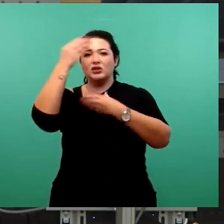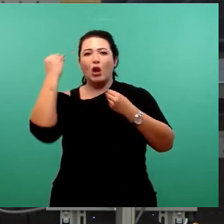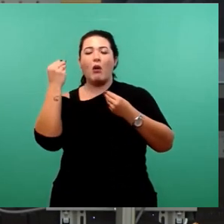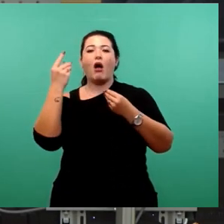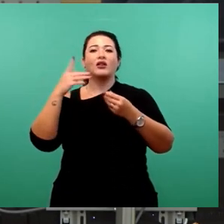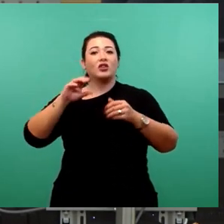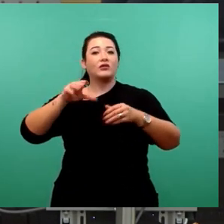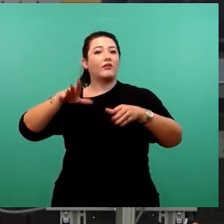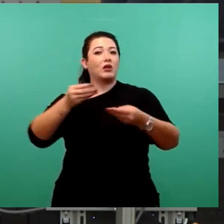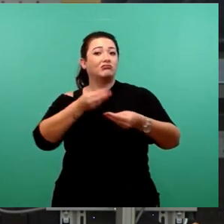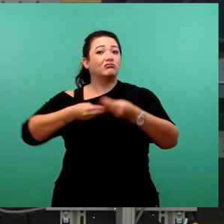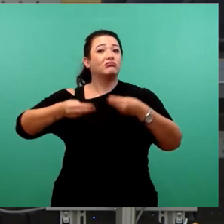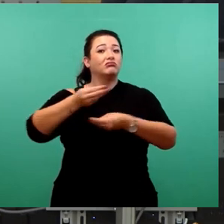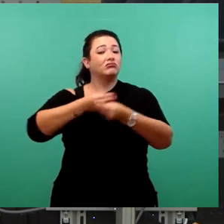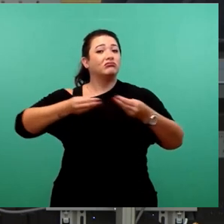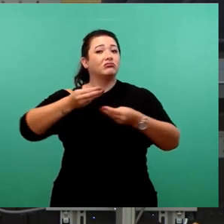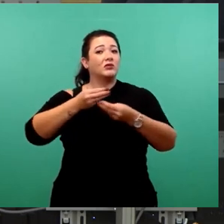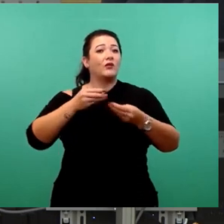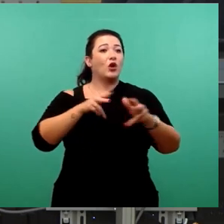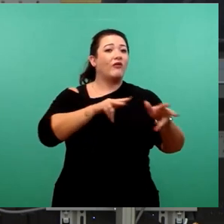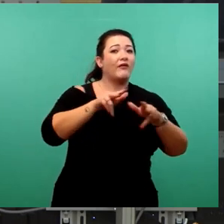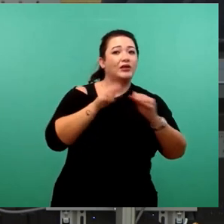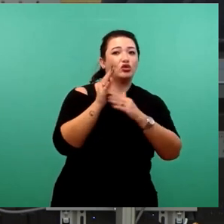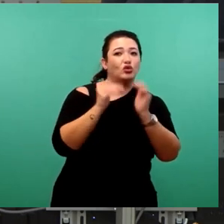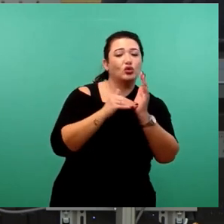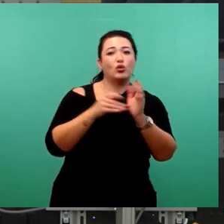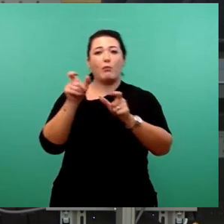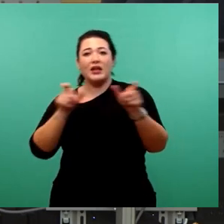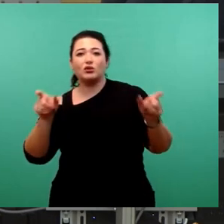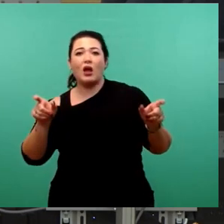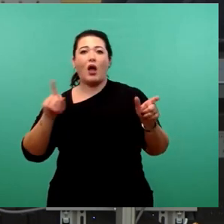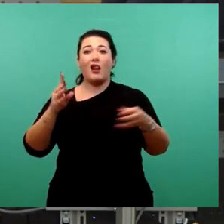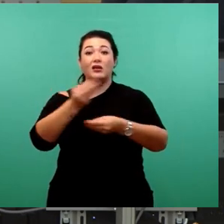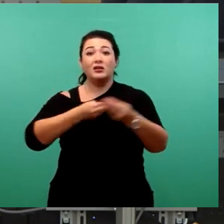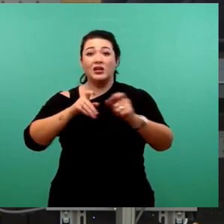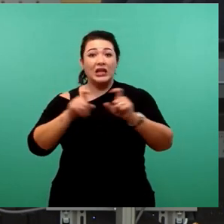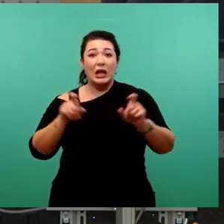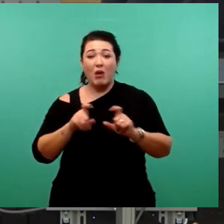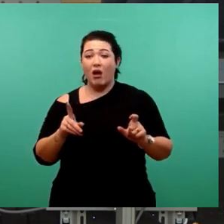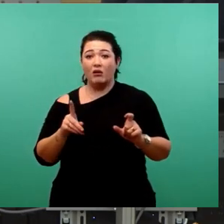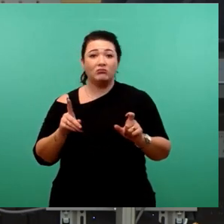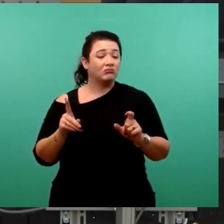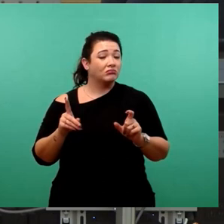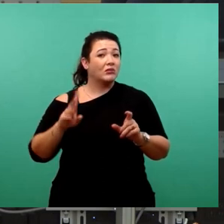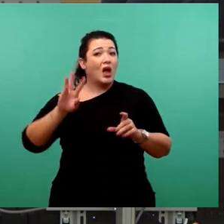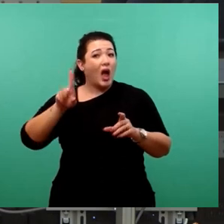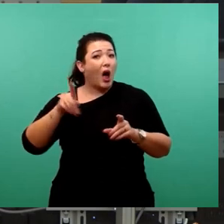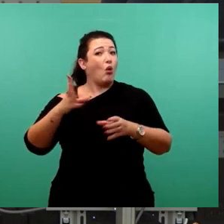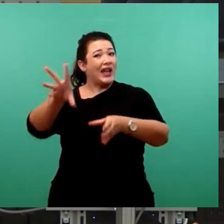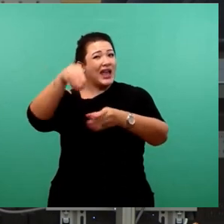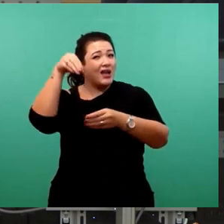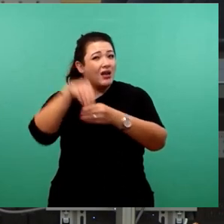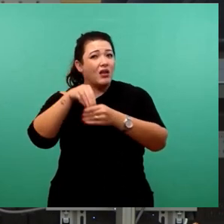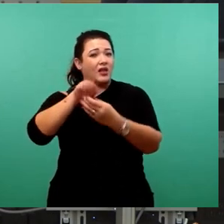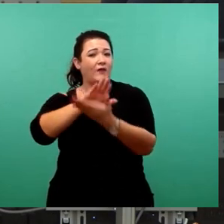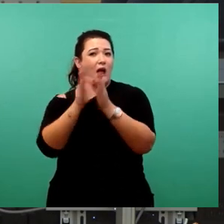Verwaltungsstrukturen und Personen zu sprechen, sondern auch über inhaltliche Vereinbarungen. Wir haben